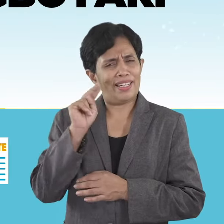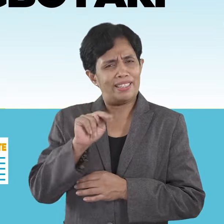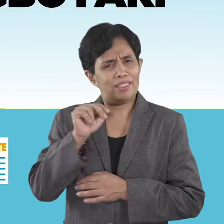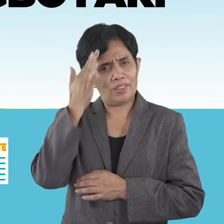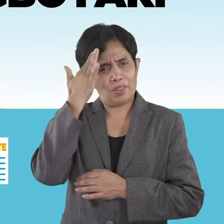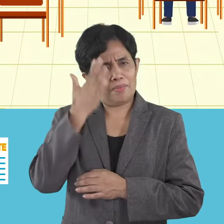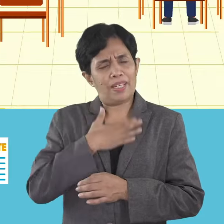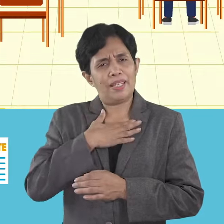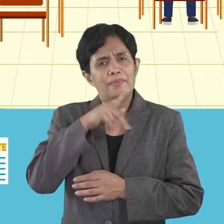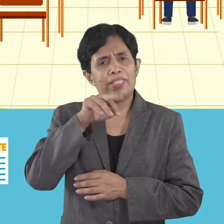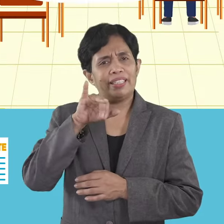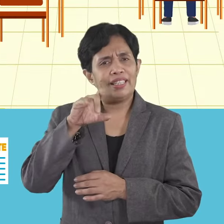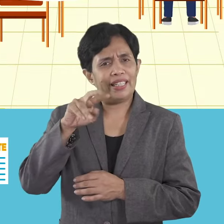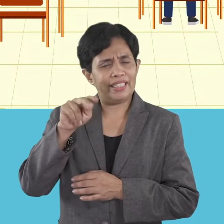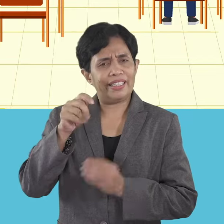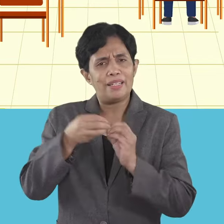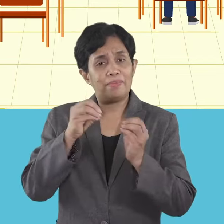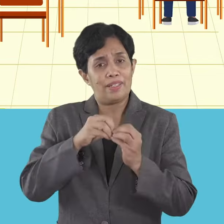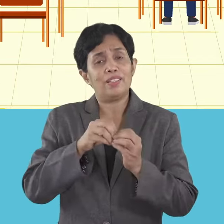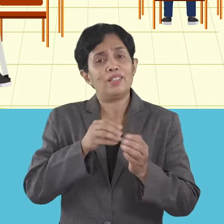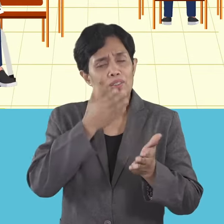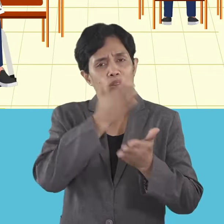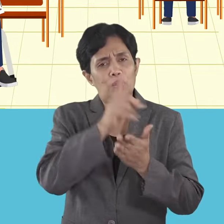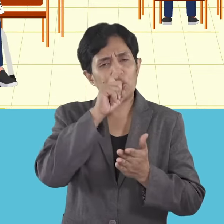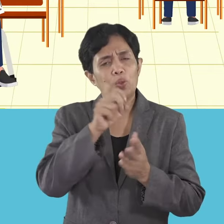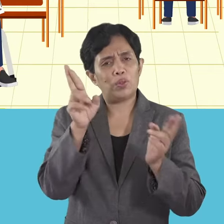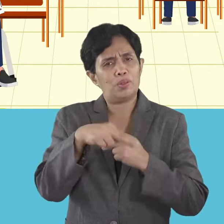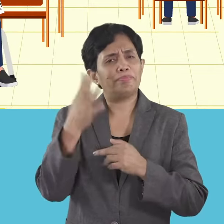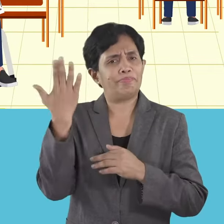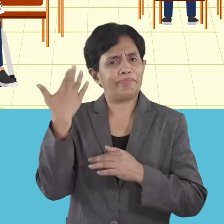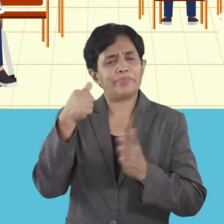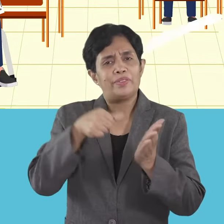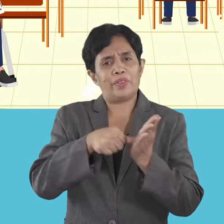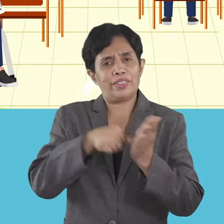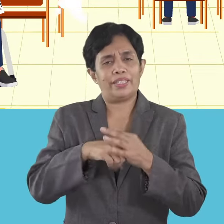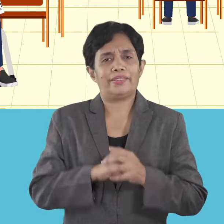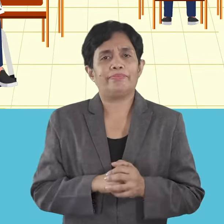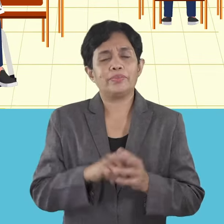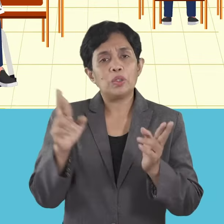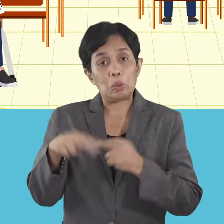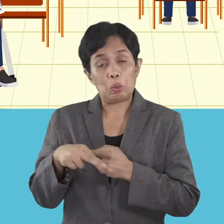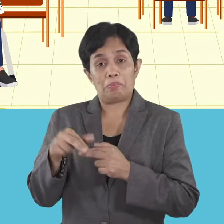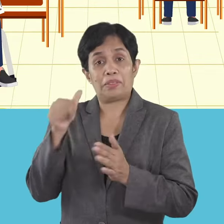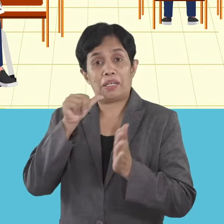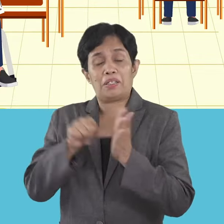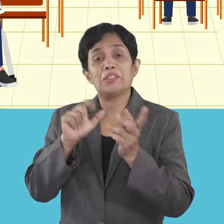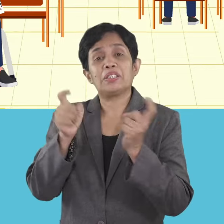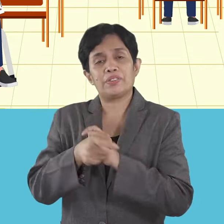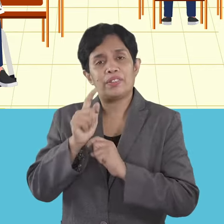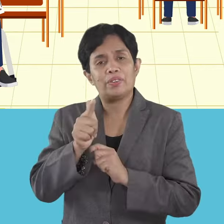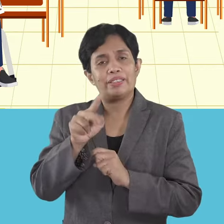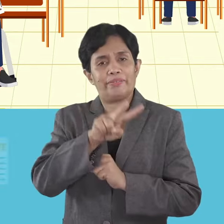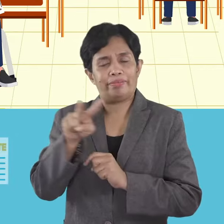noong kinanglan pa na kung may bala na kong precinct number. At doon na lang ko sa parehong kwarto, diin ko katapusang nagbutar. Mahimong